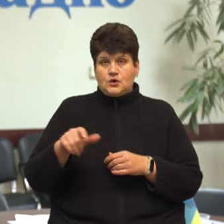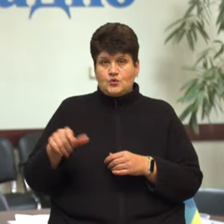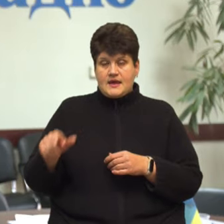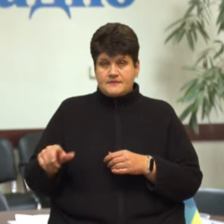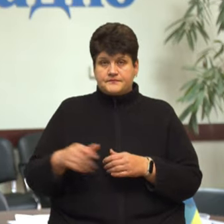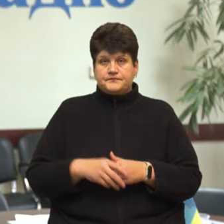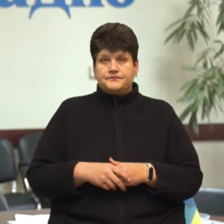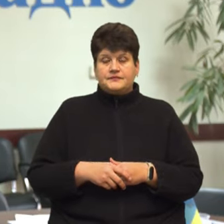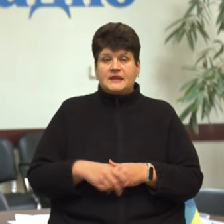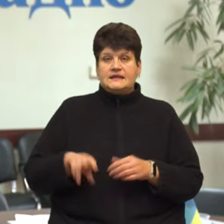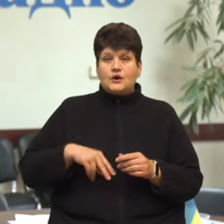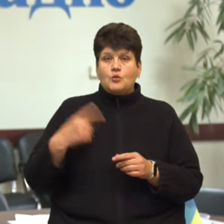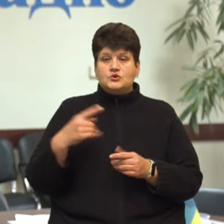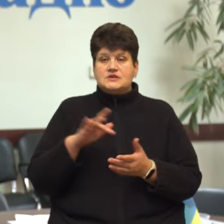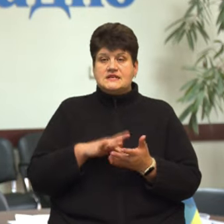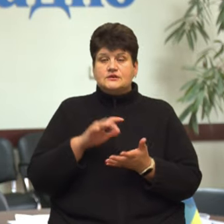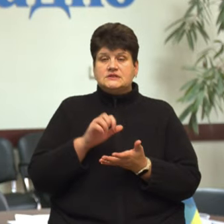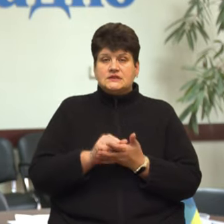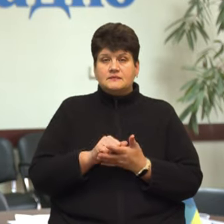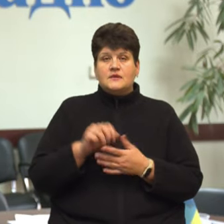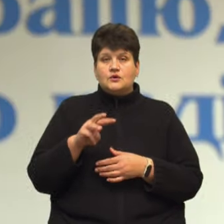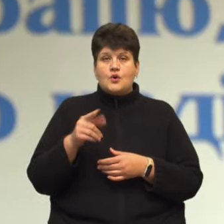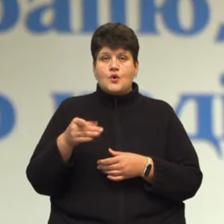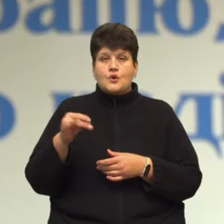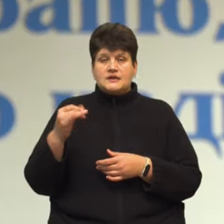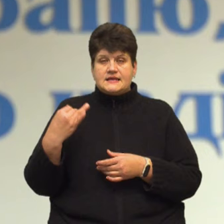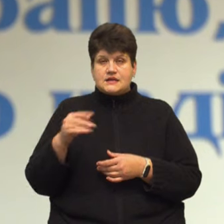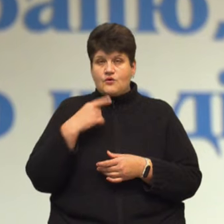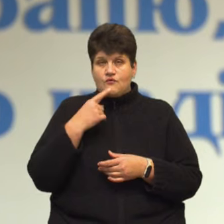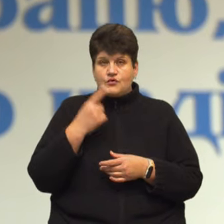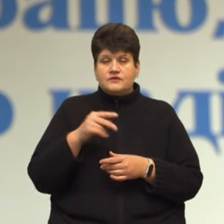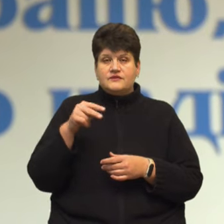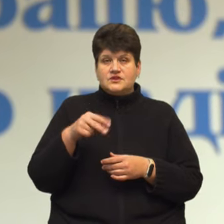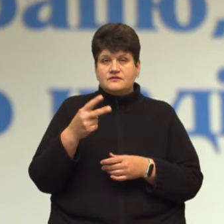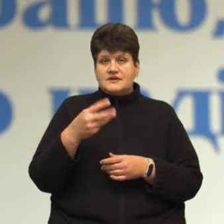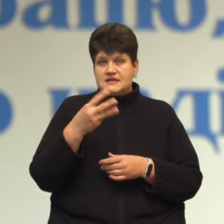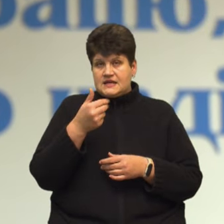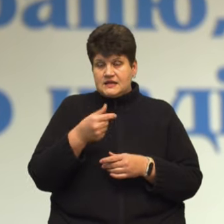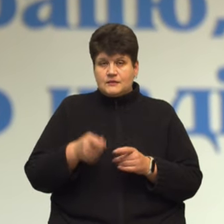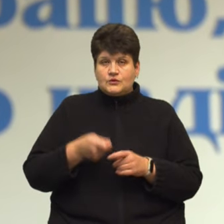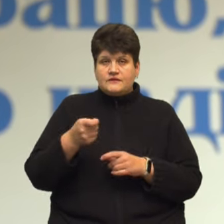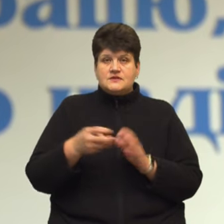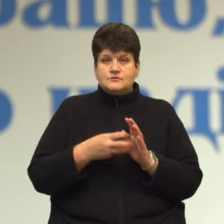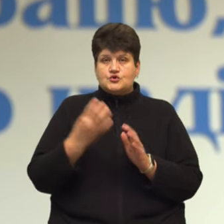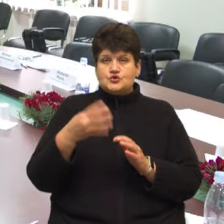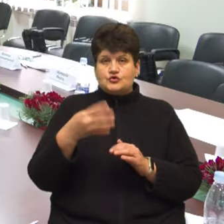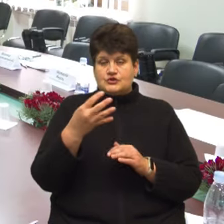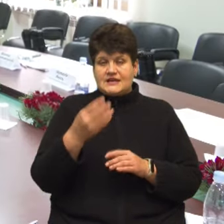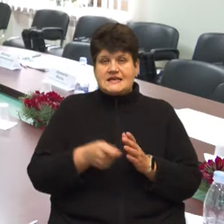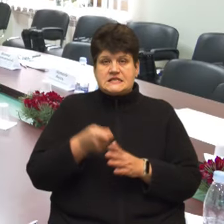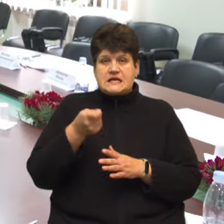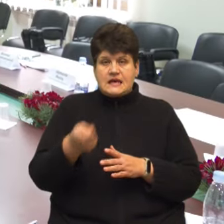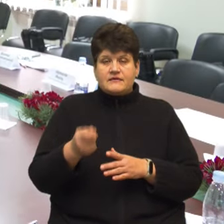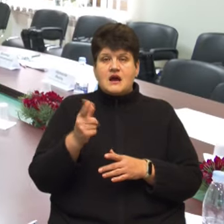обласного центру зайнятості Микола Городецький каже, за 2023 рік подали 844 заявки на грантові програми для